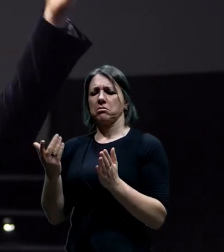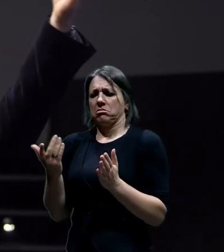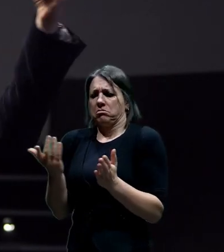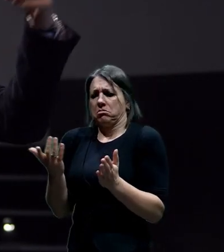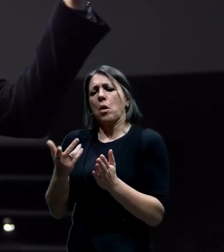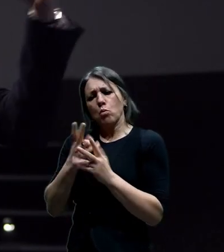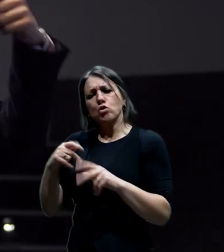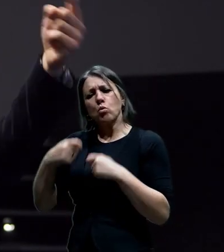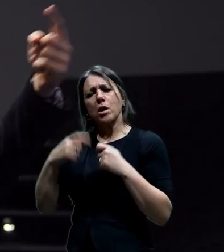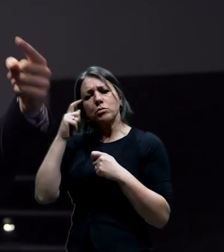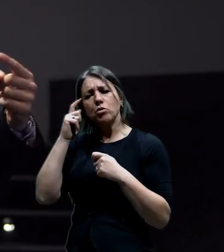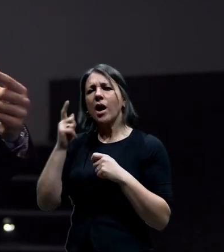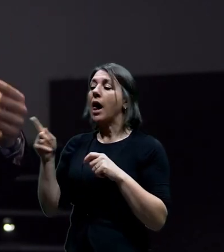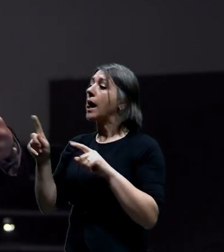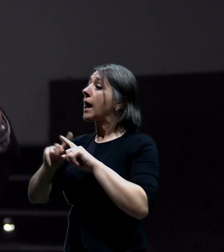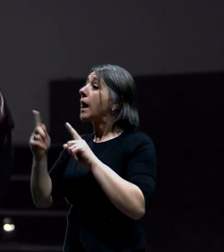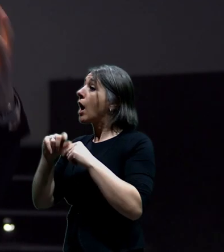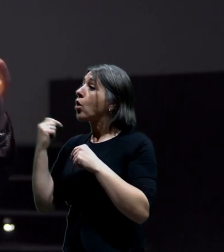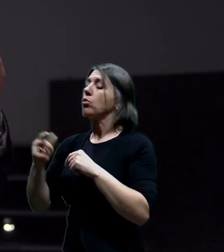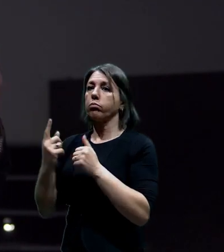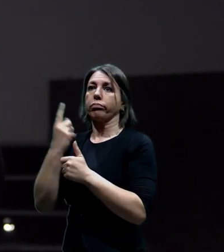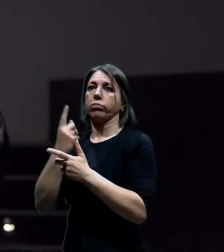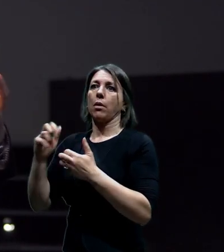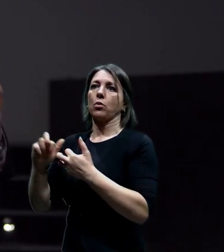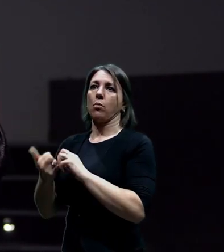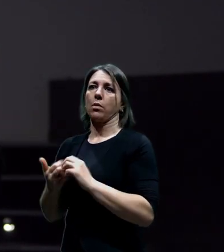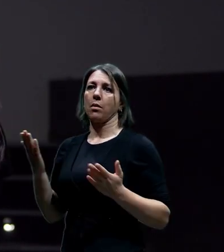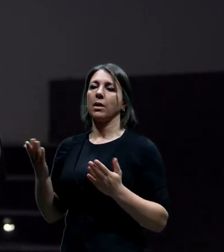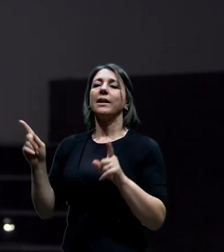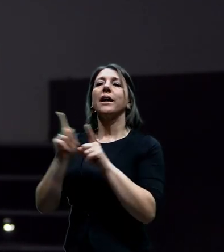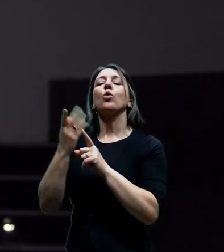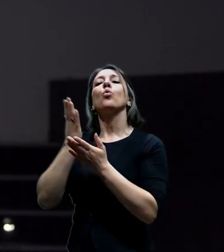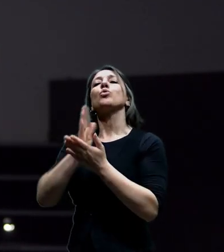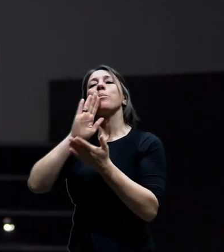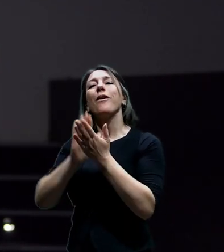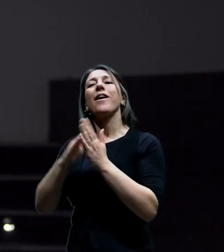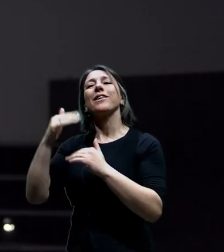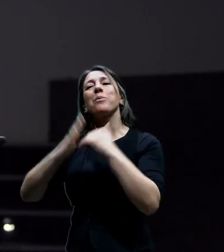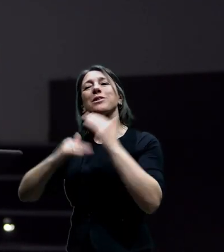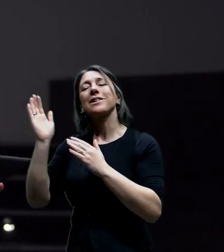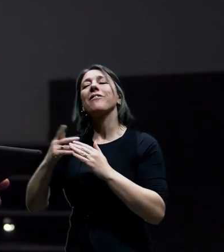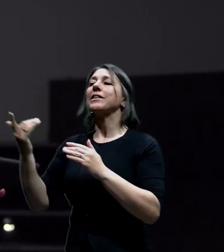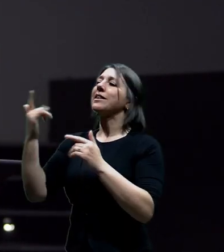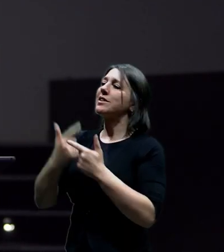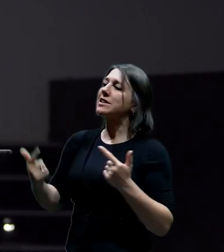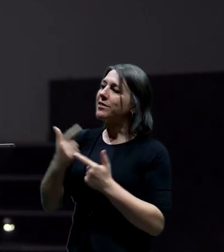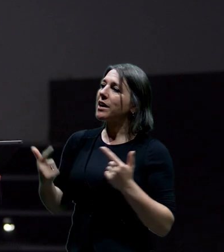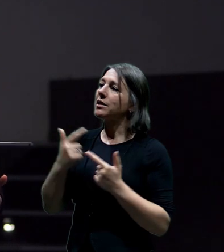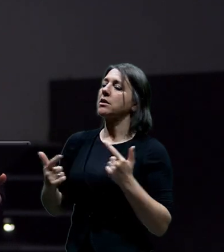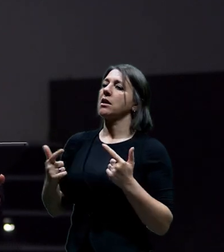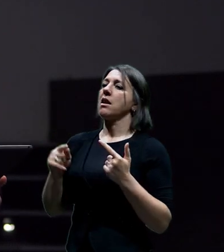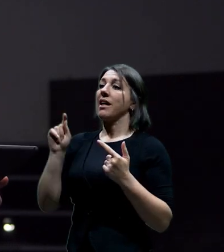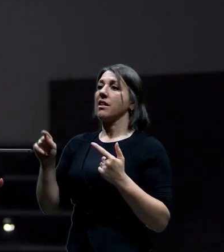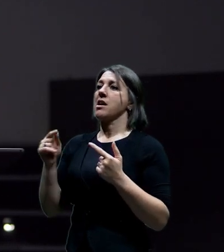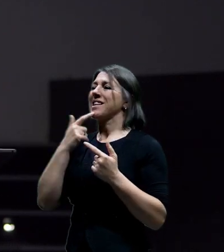proč je problém vymýšlet různé varianty tady u toho okruhu, popsat to, co už je za námi, co už k tomu okruhu vedlo, proč nemůžeme najednou změnit